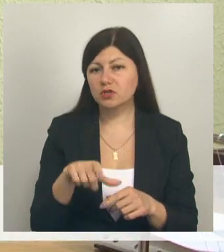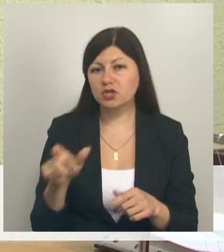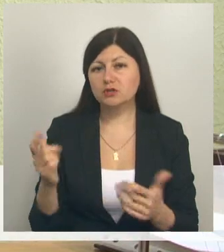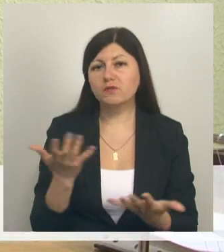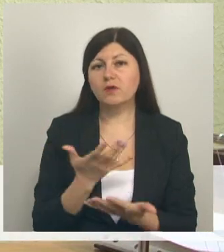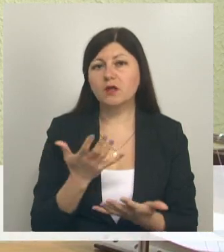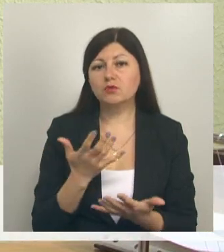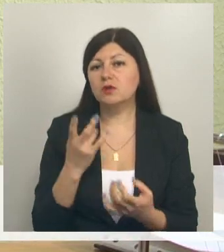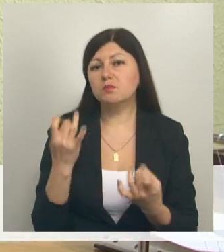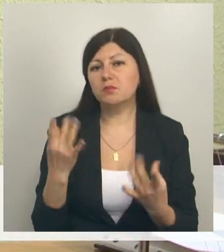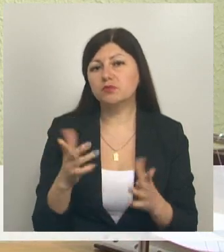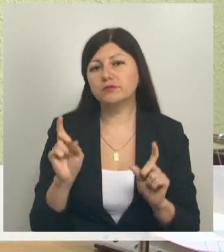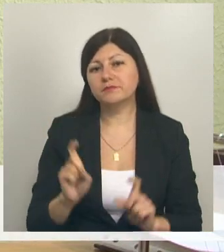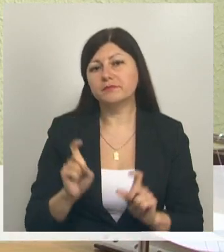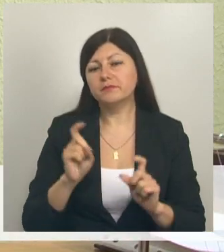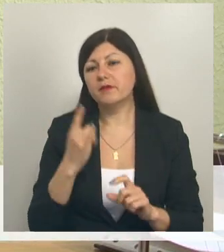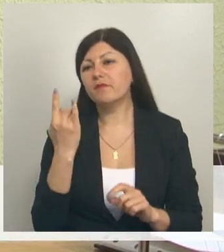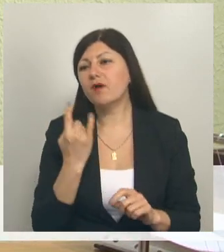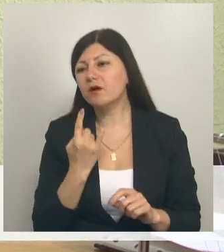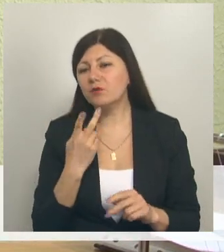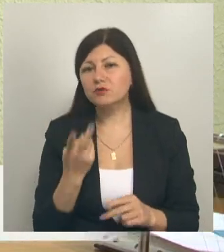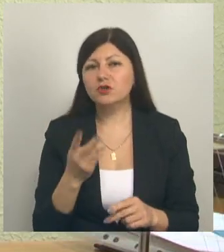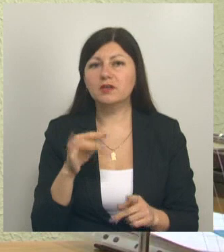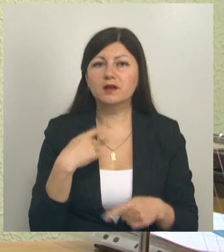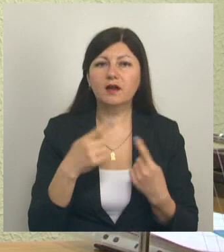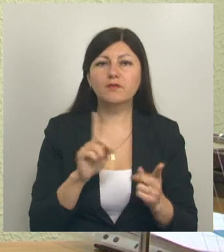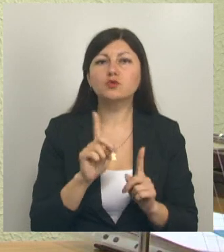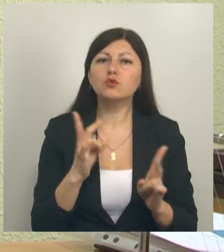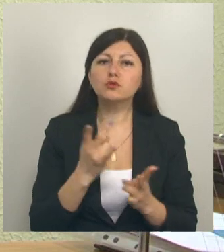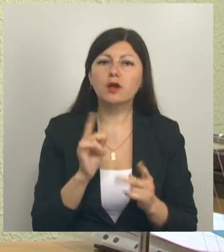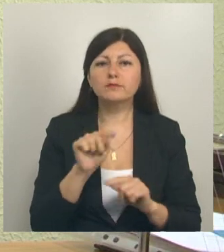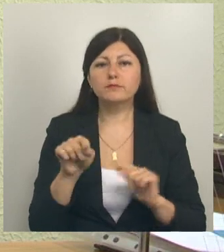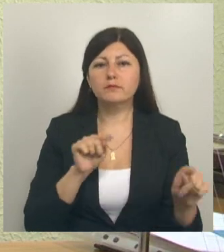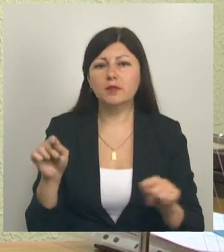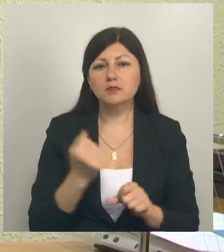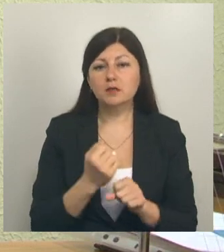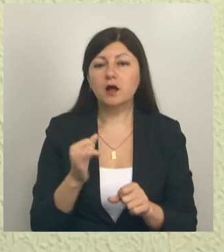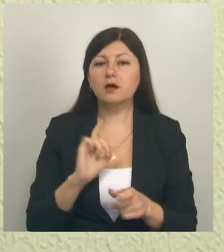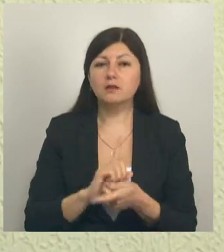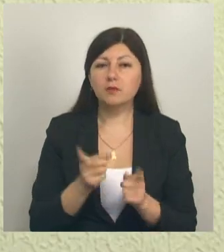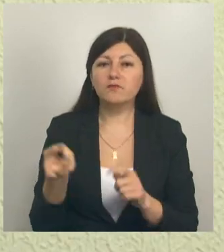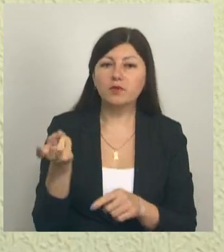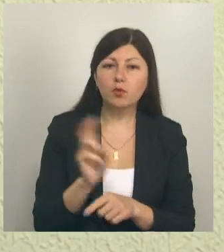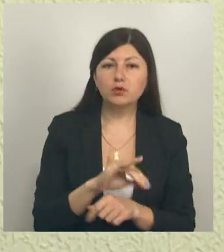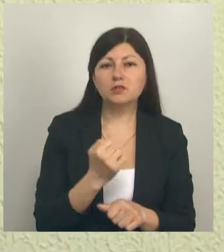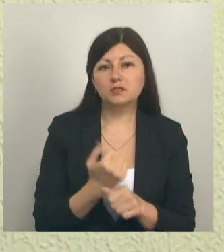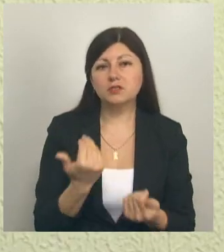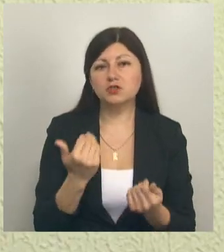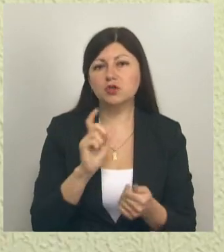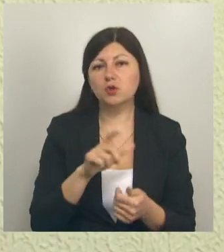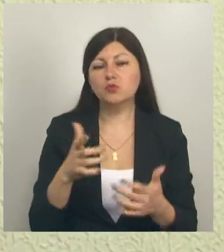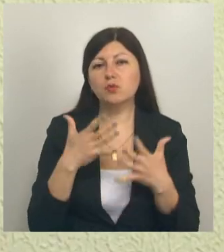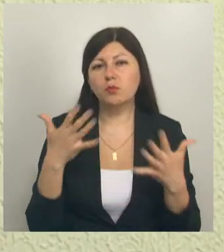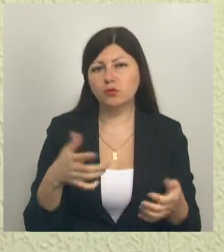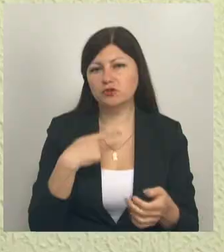не просто сидят и выглядывают в окошко и говорят о том, что надо что-то сделать. Они выходят и делают. Сейчас всё-таки стали люди больше